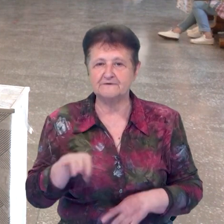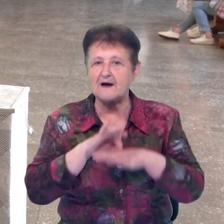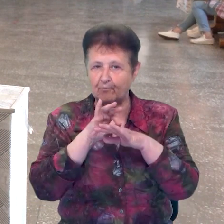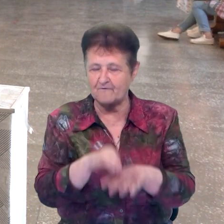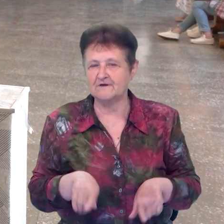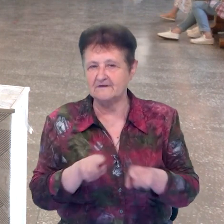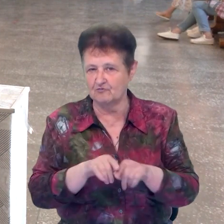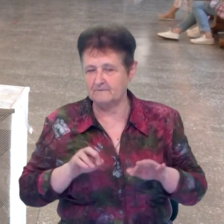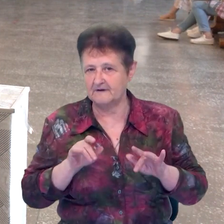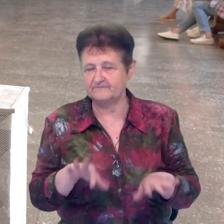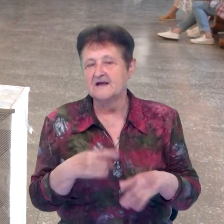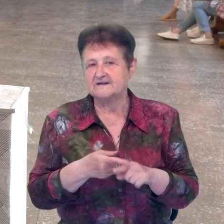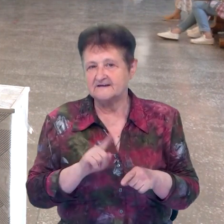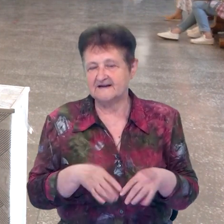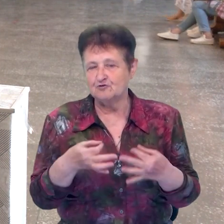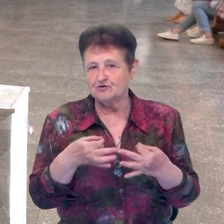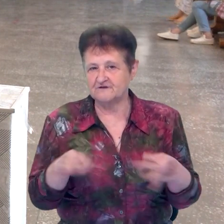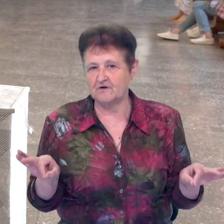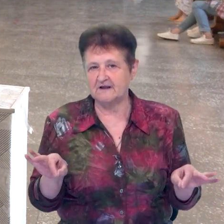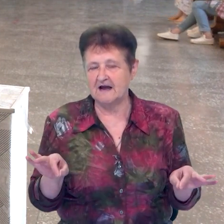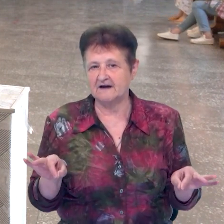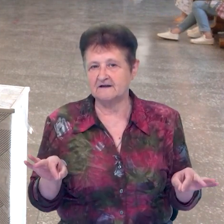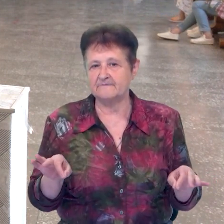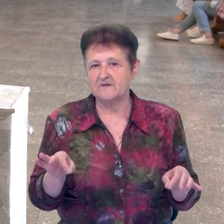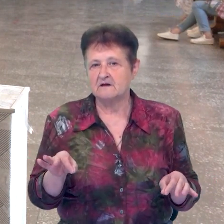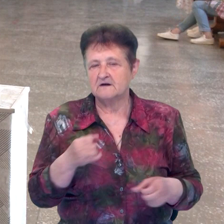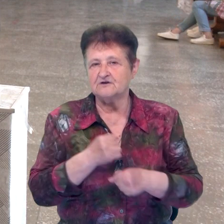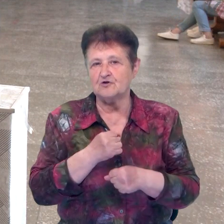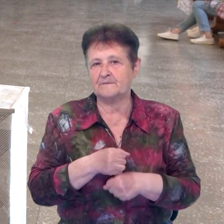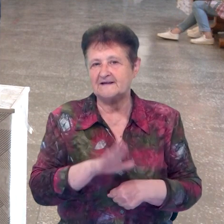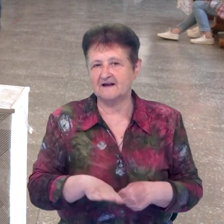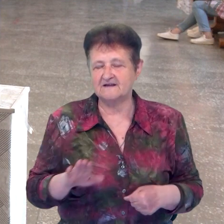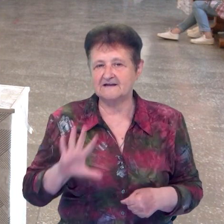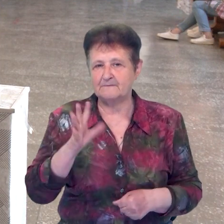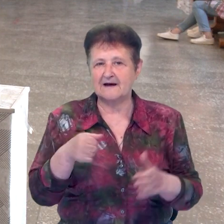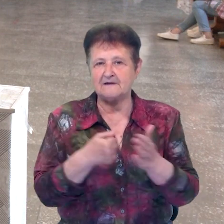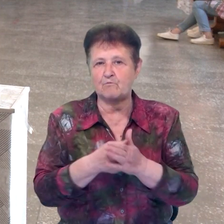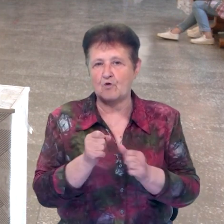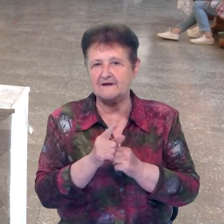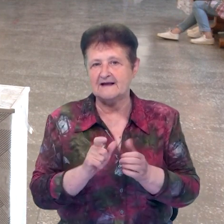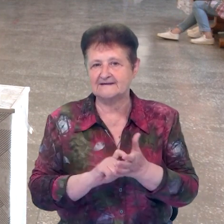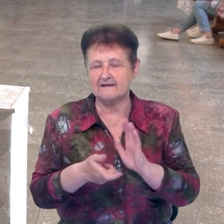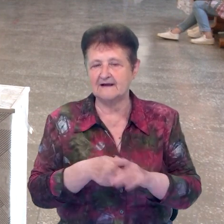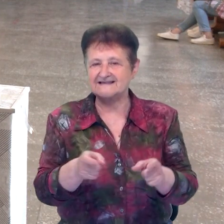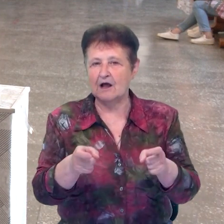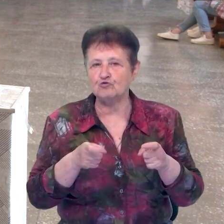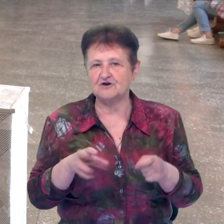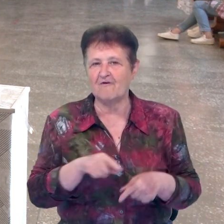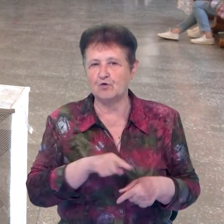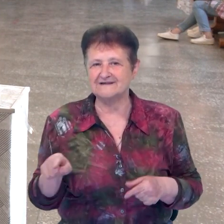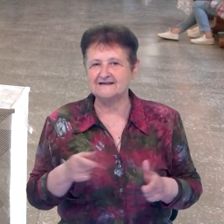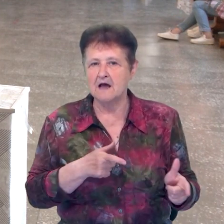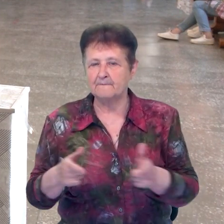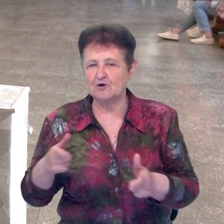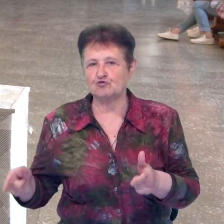інструмент. Цей інструмент дозволяє закладам, шкільним командам, діткам з 5 по 11 клас залучитися в процес